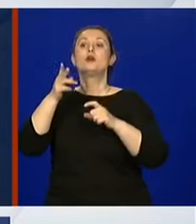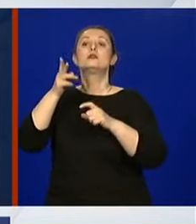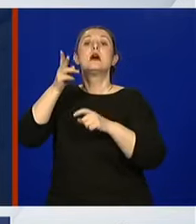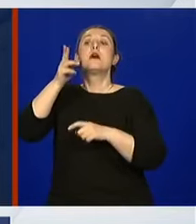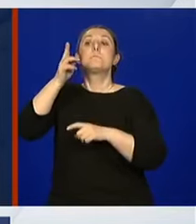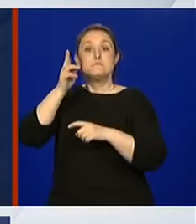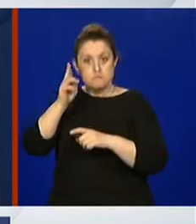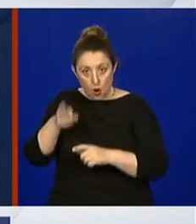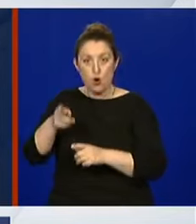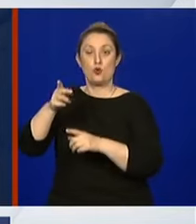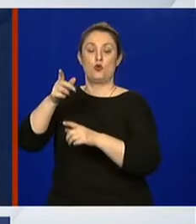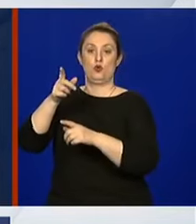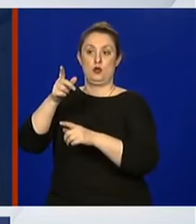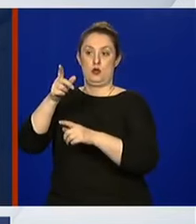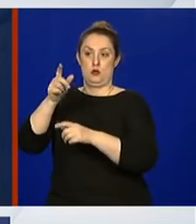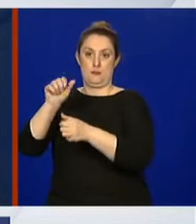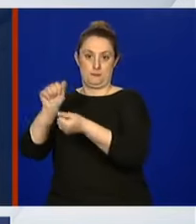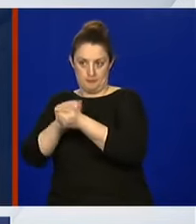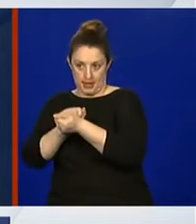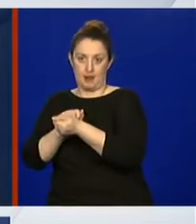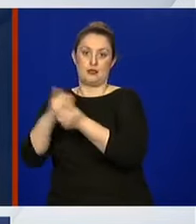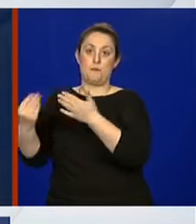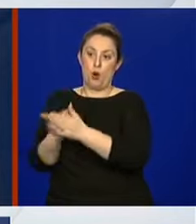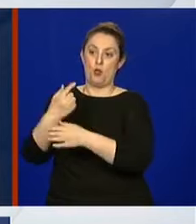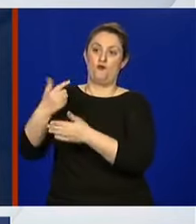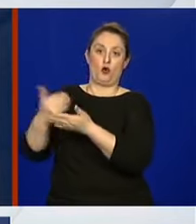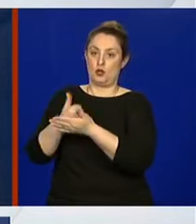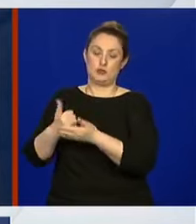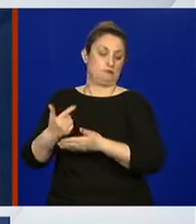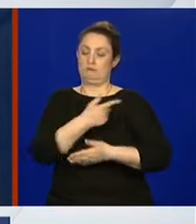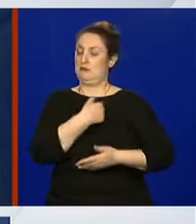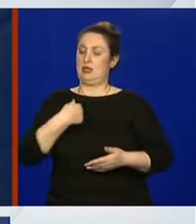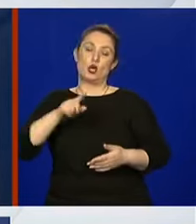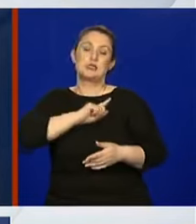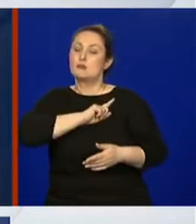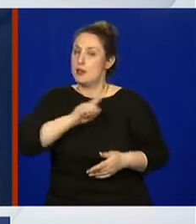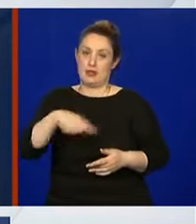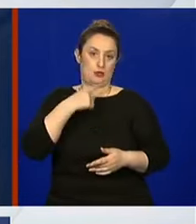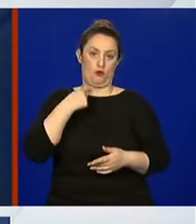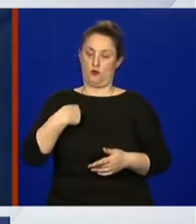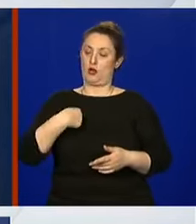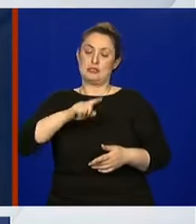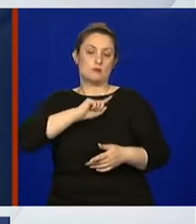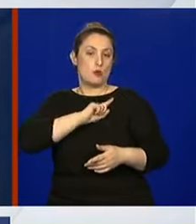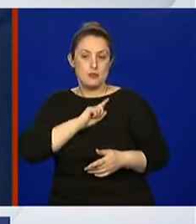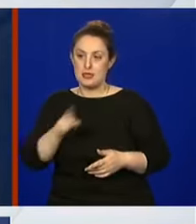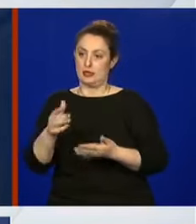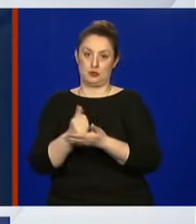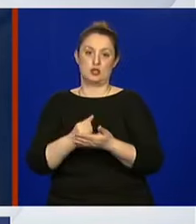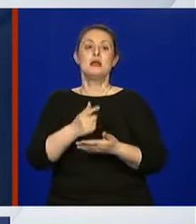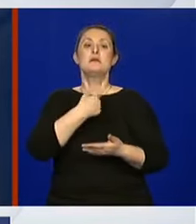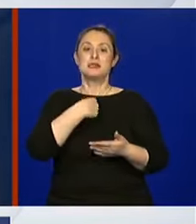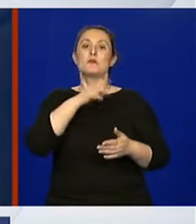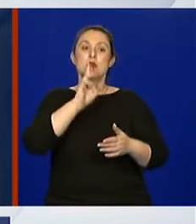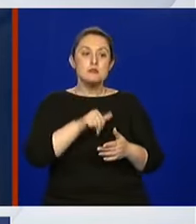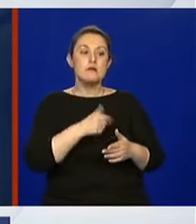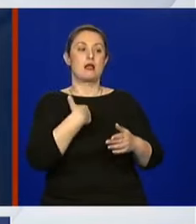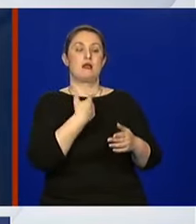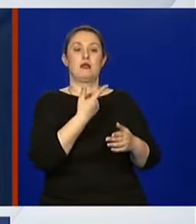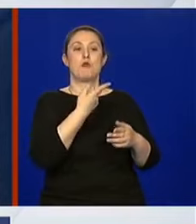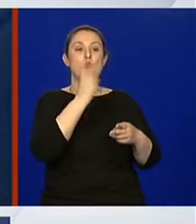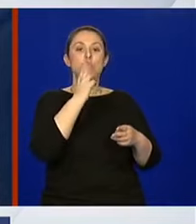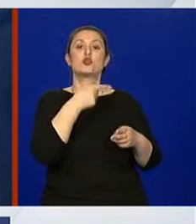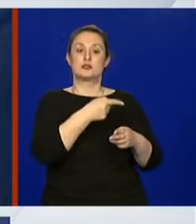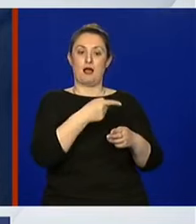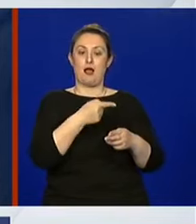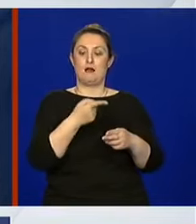upotrijebiti, jer o tome mi nismo nikad govorili, nismo objavili. Mi smo imali rezervnu varijantu da steriliziramo maske, međutim,